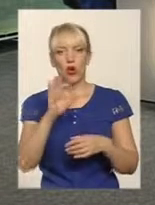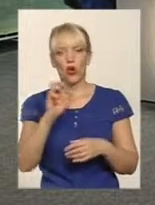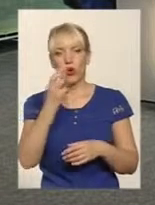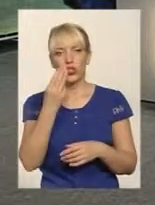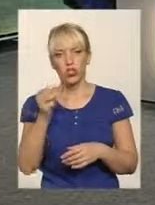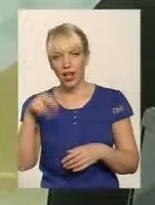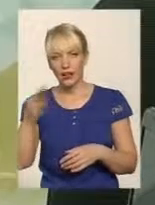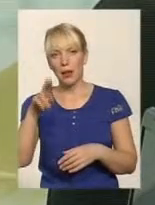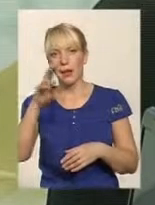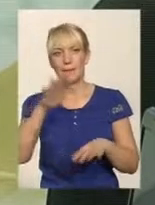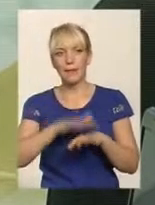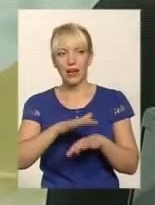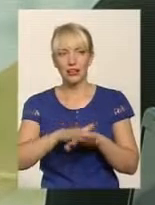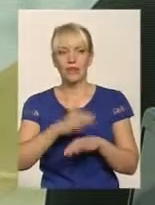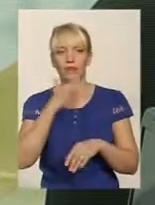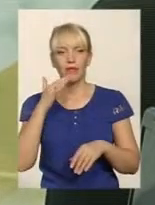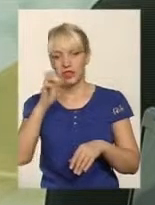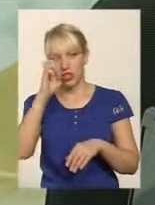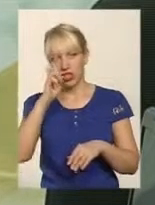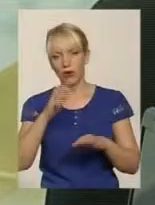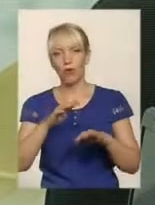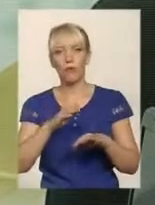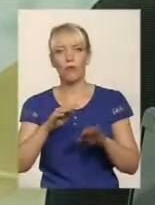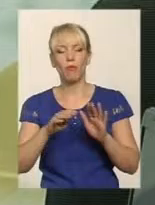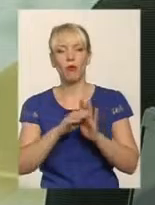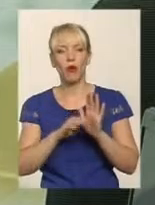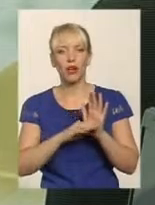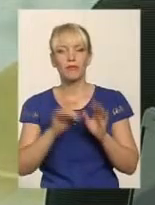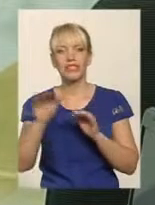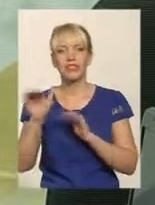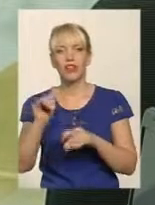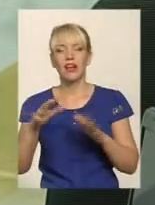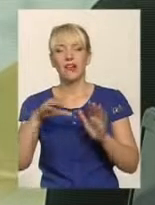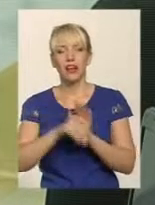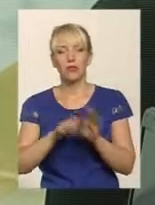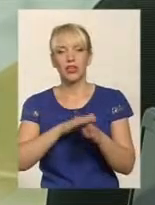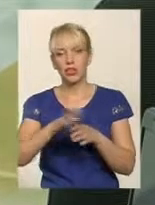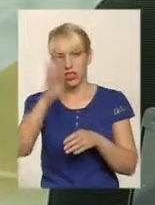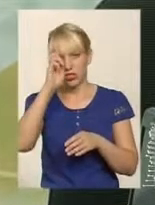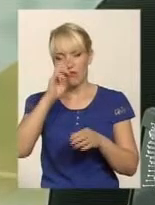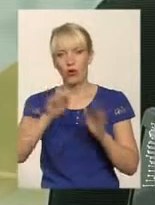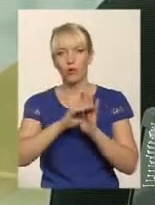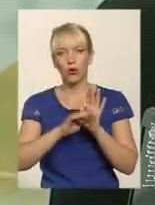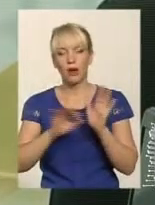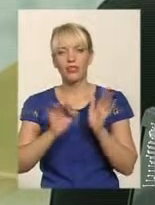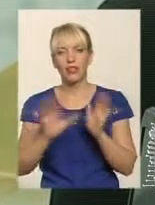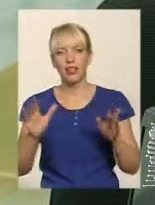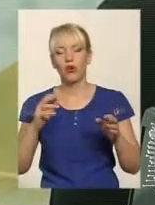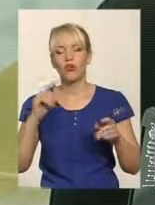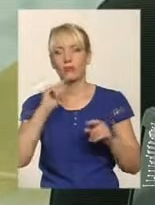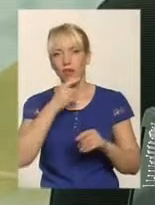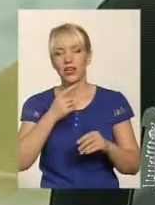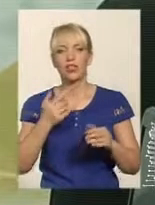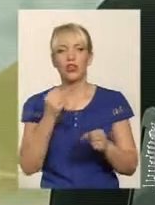має великий досвід в реалізації державних програм, зокрема, і з кредитування. В рамках реалізації державної програми з енергозбереження у нас розроблений